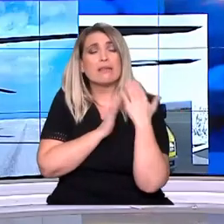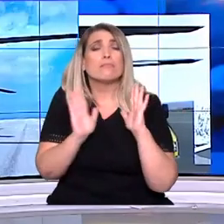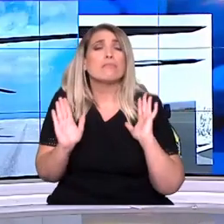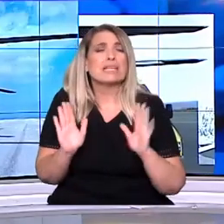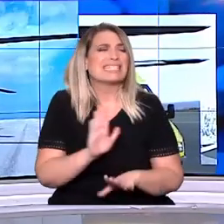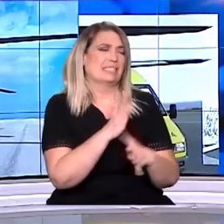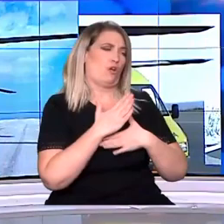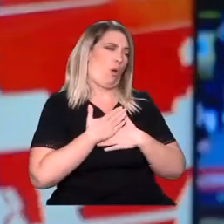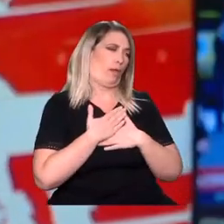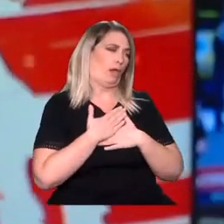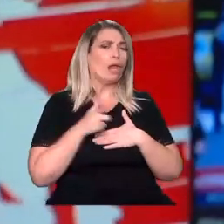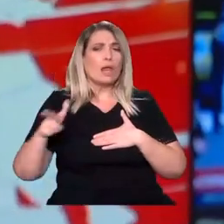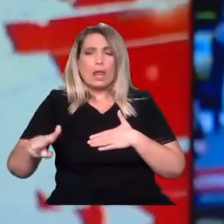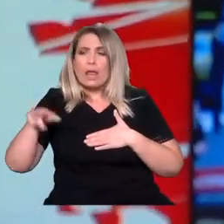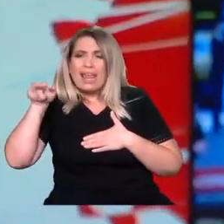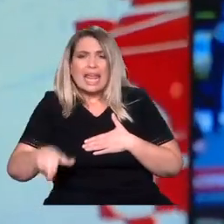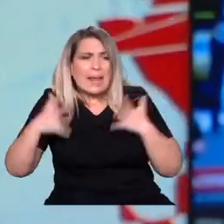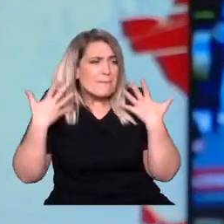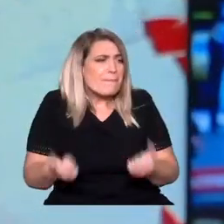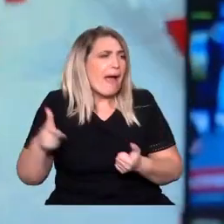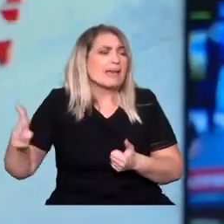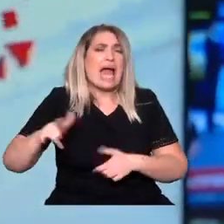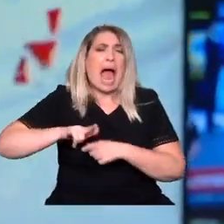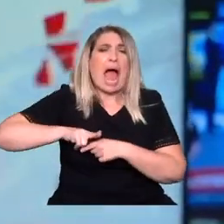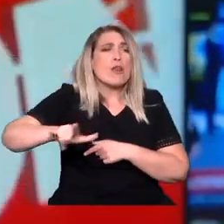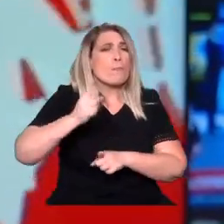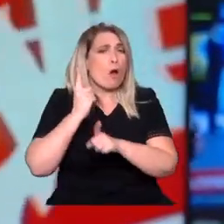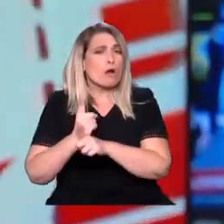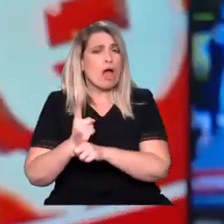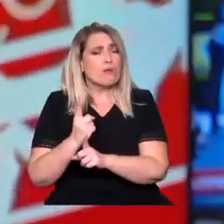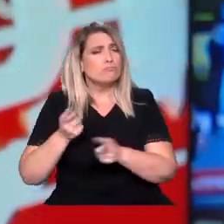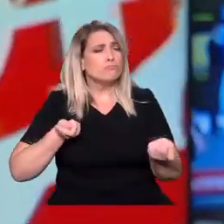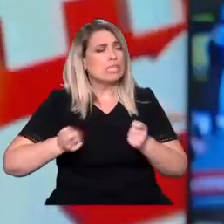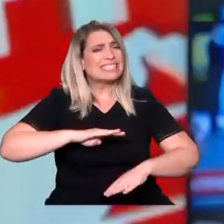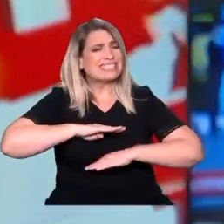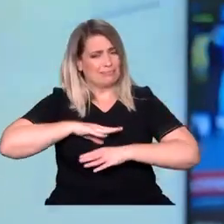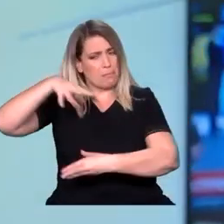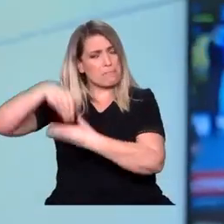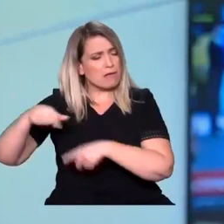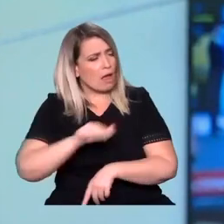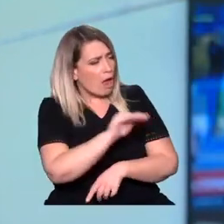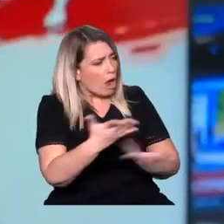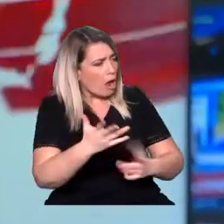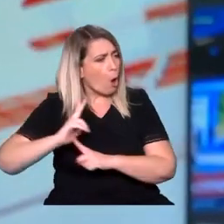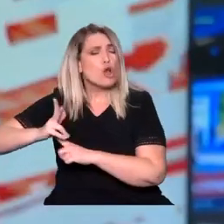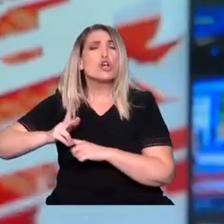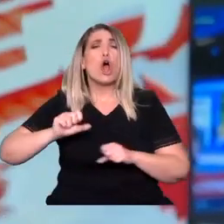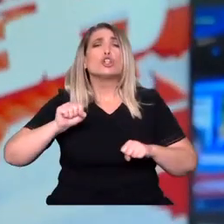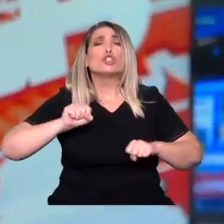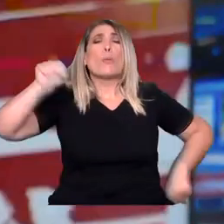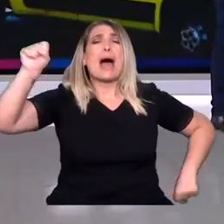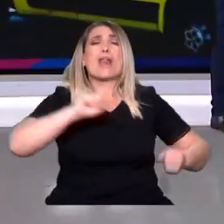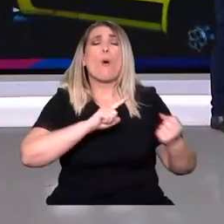αεροπορία στρατού ότι παιδιά δεν υπάρχουν φώτα στο αεροδρόμιο, προσέρευνα και αυτό, αλλά να στείλουμε ένα ελικόπτερο εμείς, ένα σούπερπούμα, να τον πάρει τον άνθρωπο, βάζει